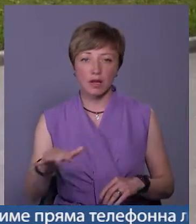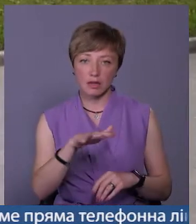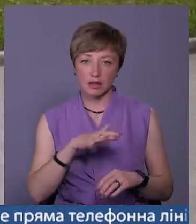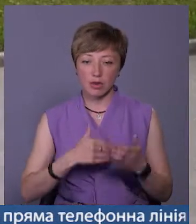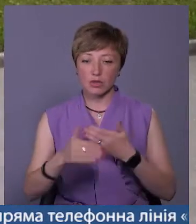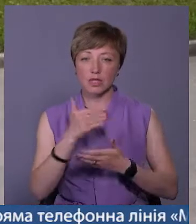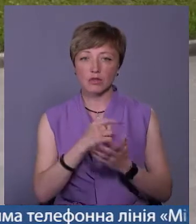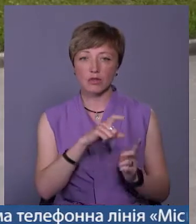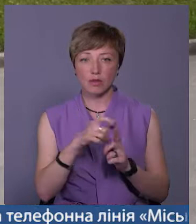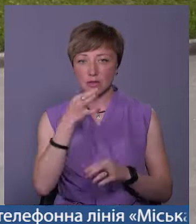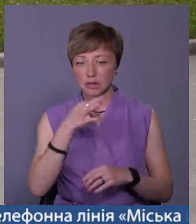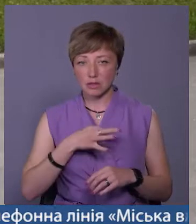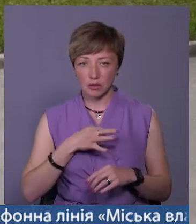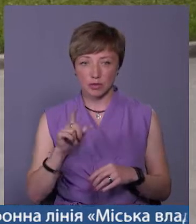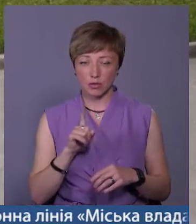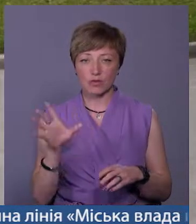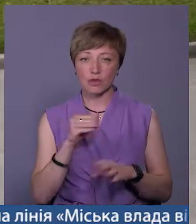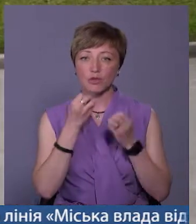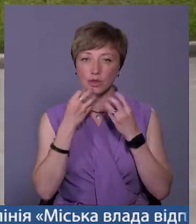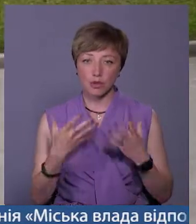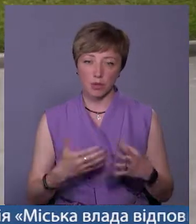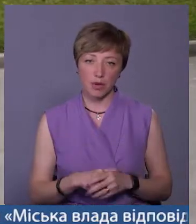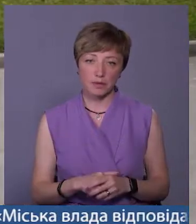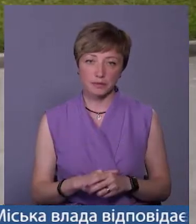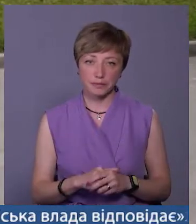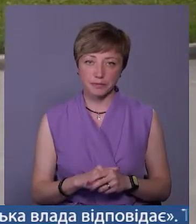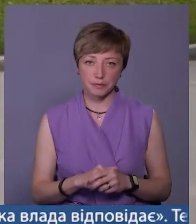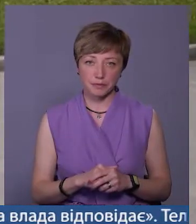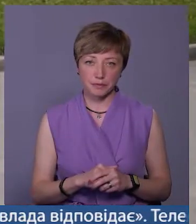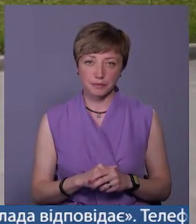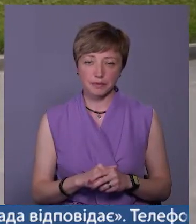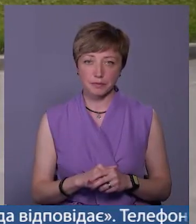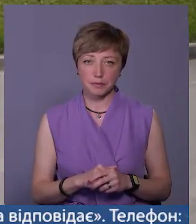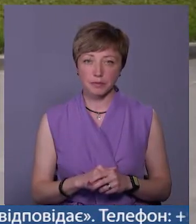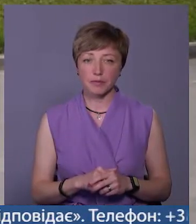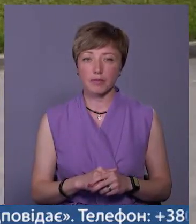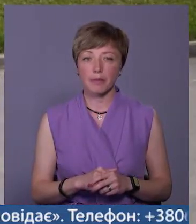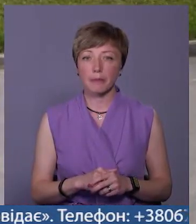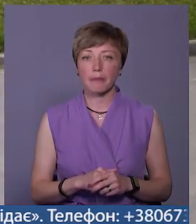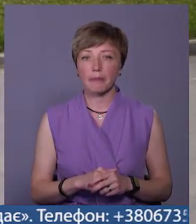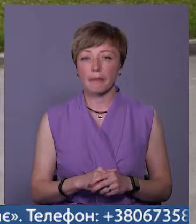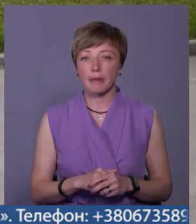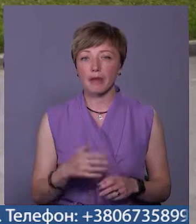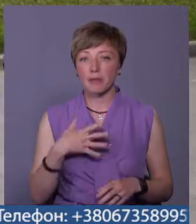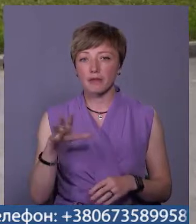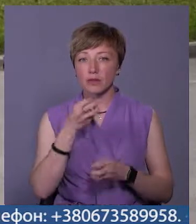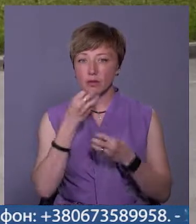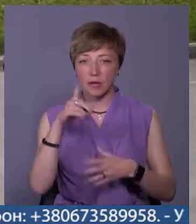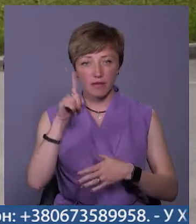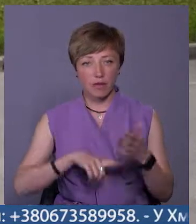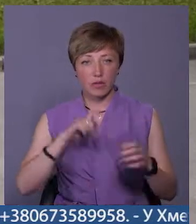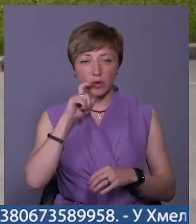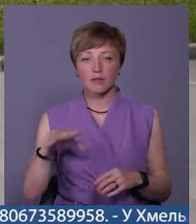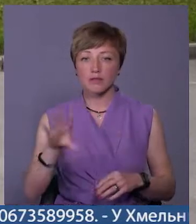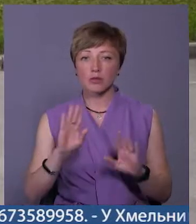Останні слова, що він мені казав, він казав, що все буде добре. Я нуль, я на позитиві. Я вірю в Україну.